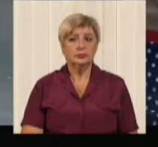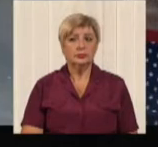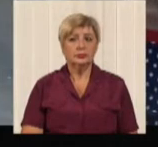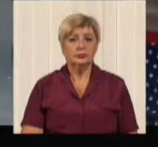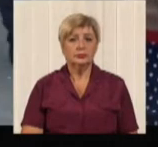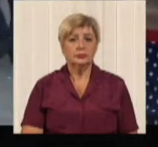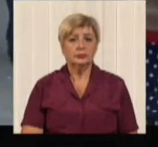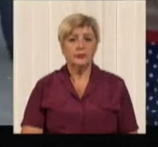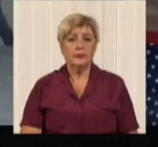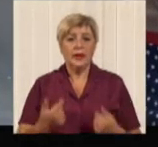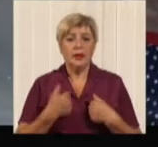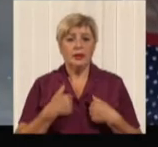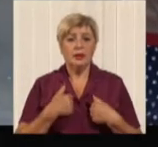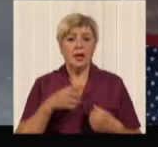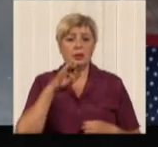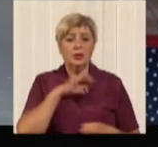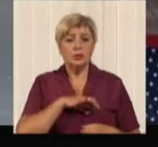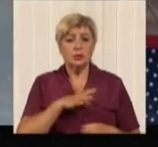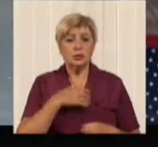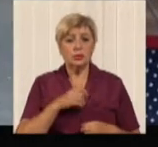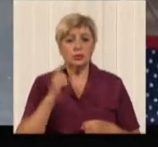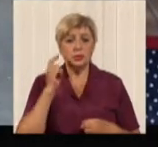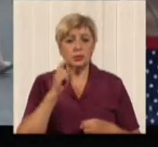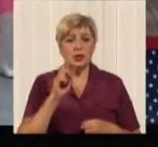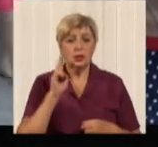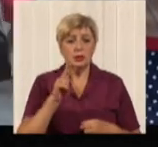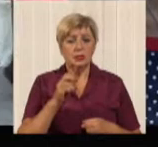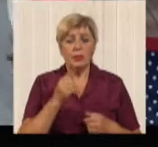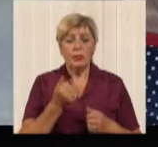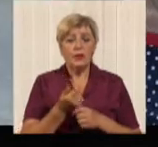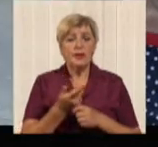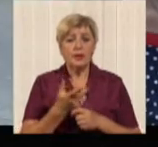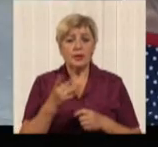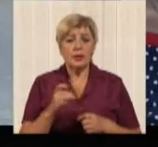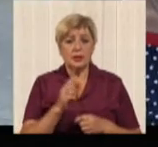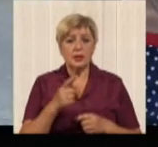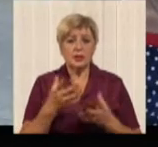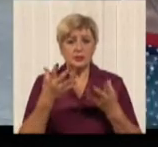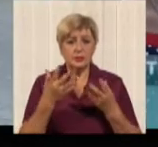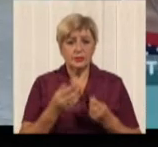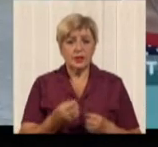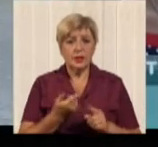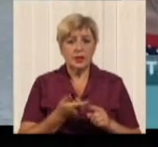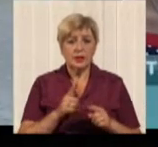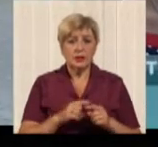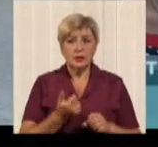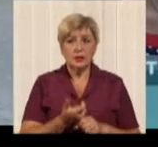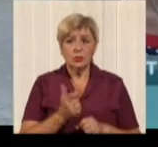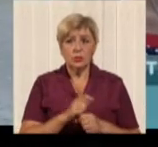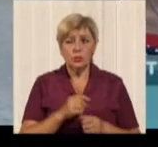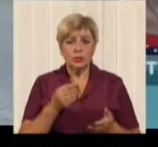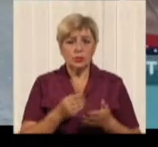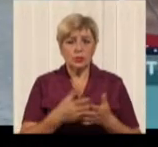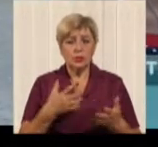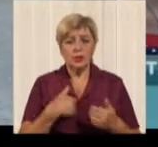Я користуюся електротранспортом по декілька разів на день, кожен день. Це дуже дорого, я вважаю.